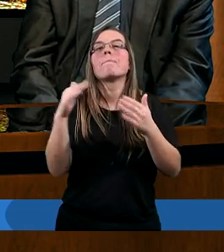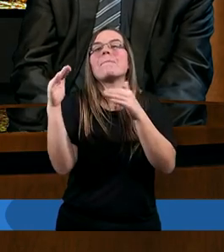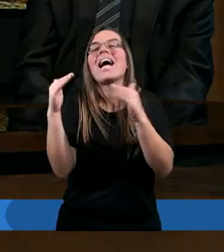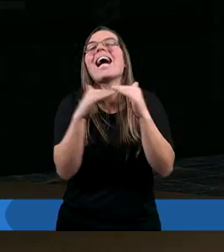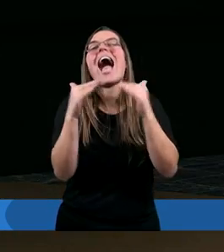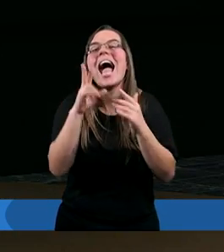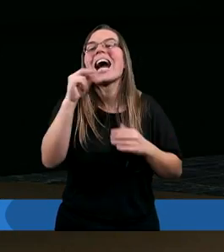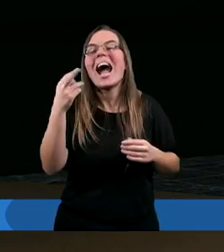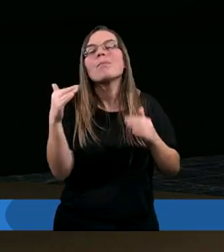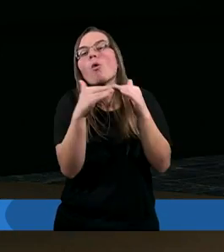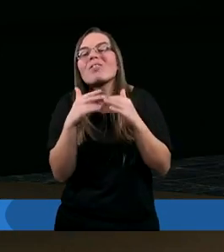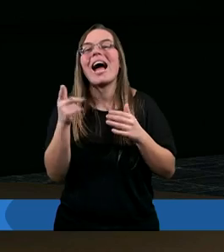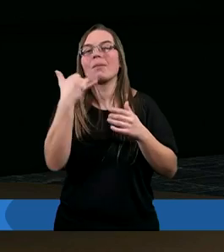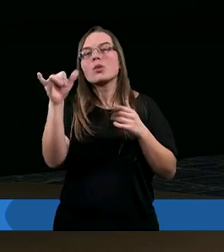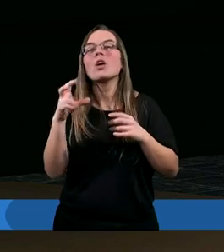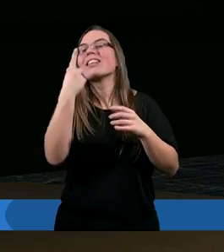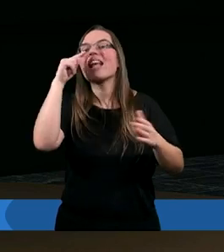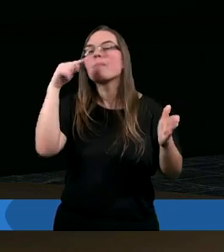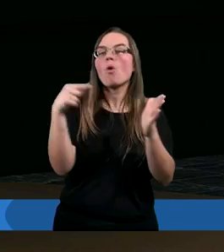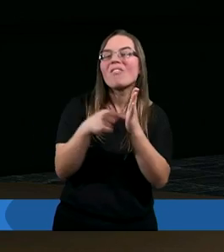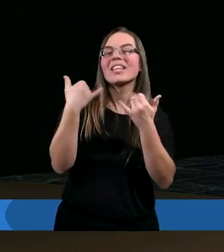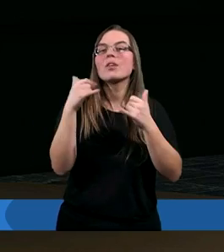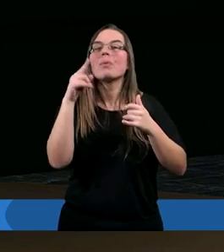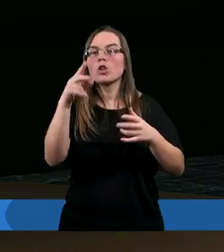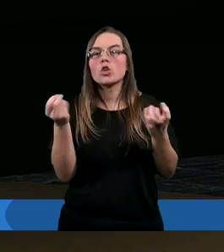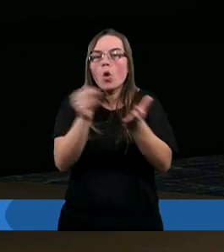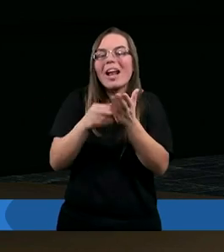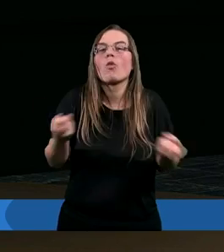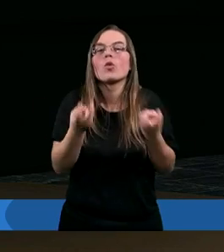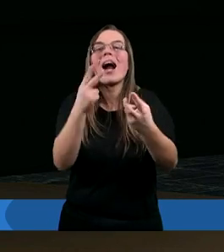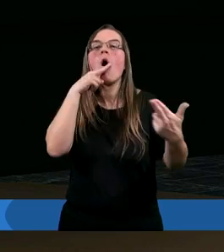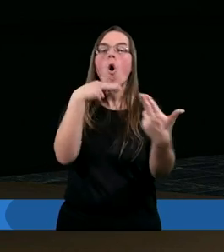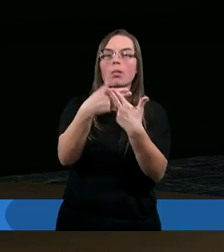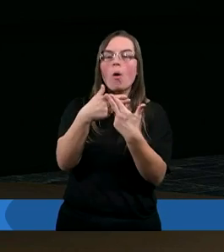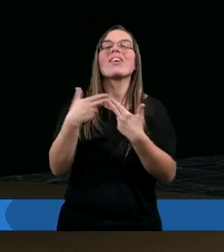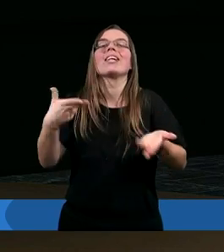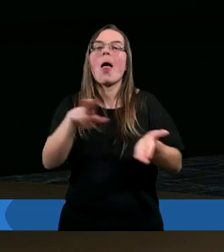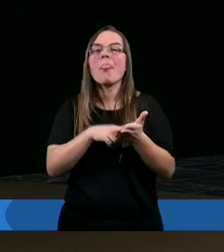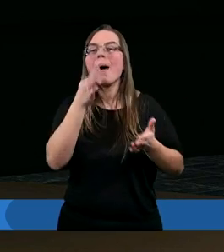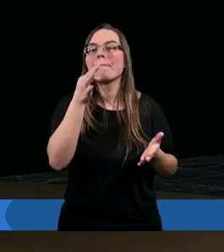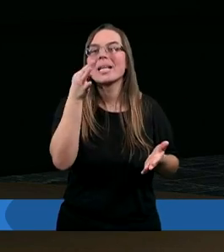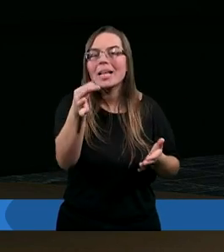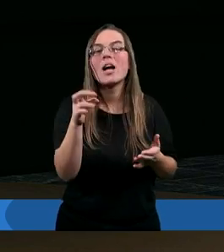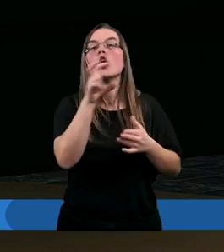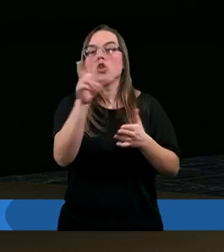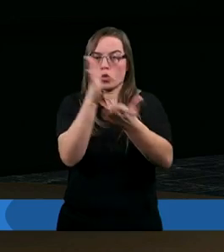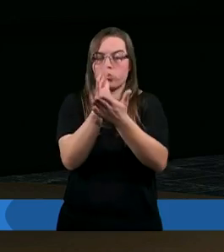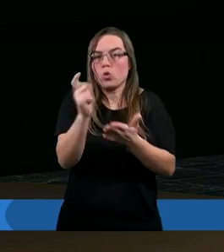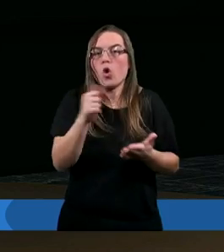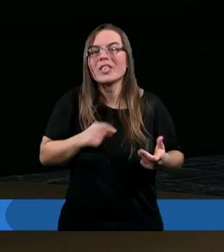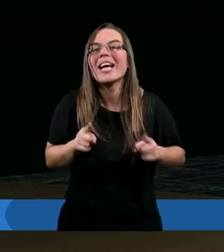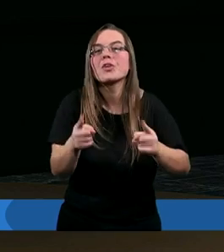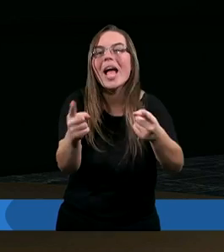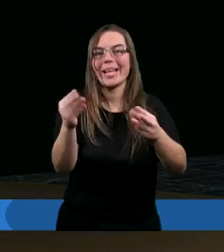coś to znaczy nie powinniśmy gorączkowo szukać odpowiedzi na pytania gdy już coś się